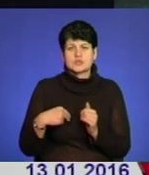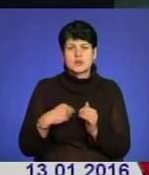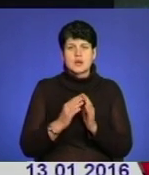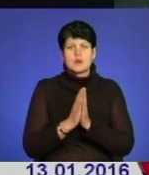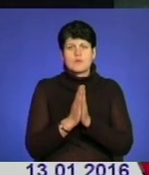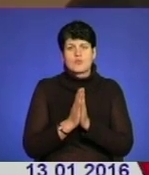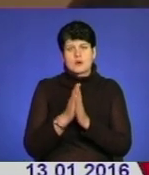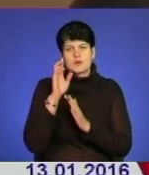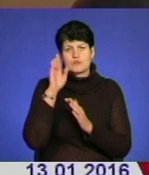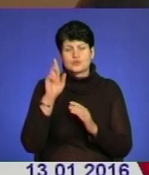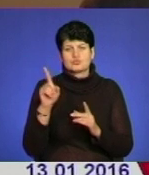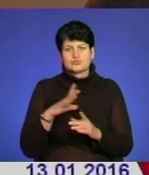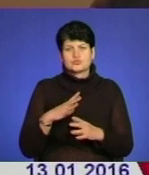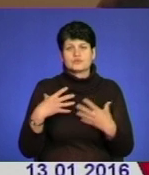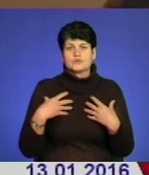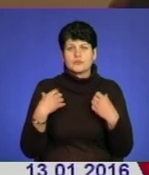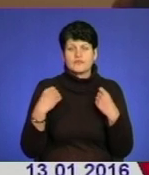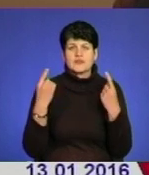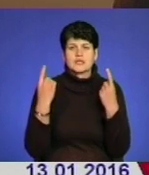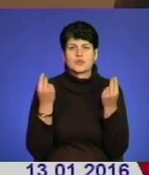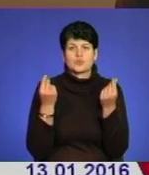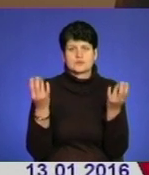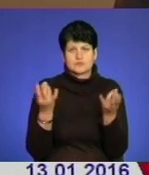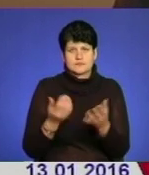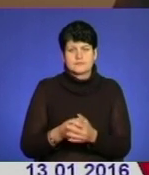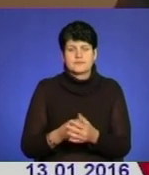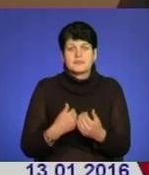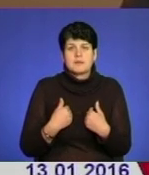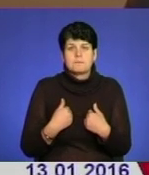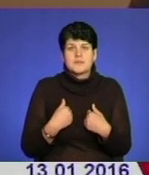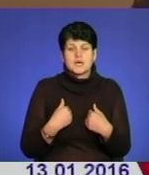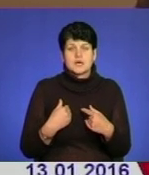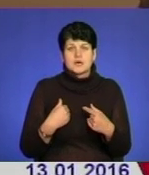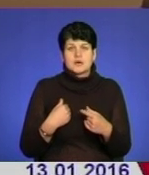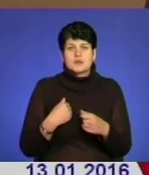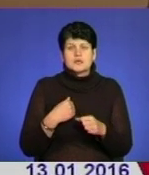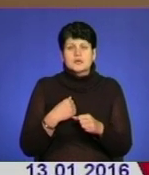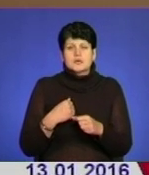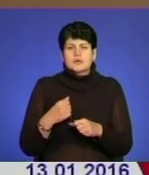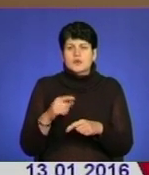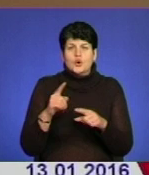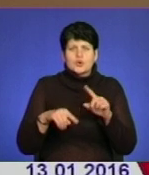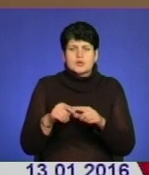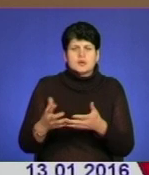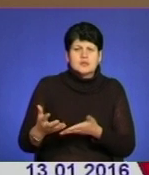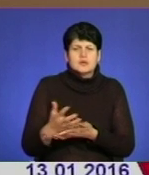Ізраїлю здоровим. Великі кошти потрібні. Ми, родину всі, сьогодні були зібрани.